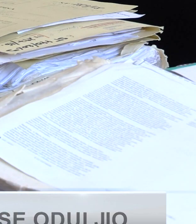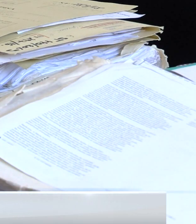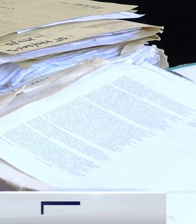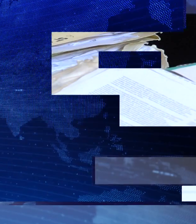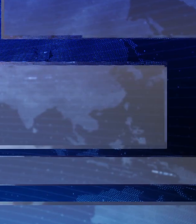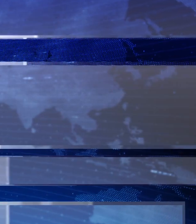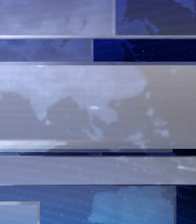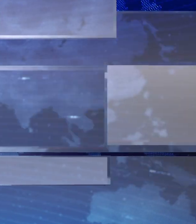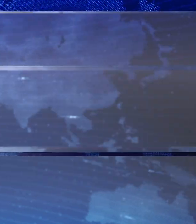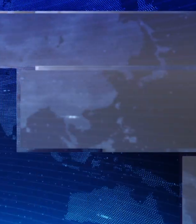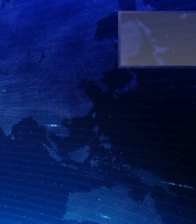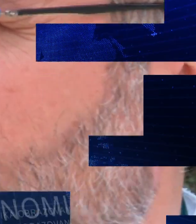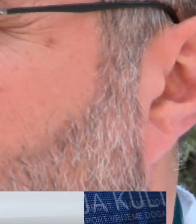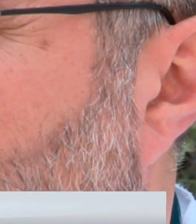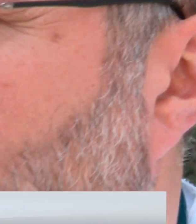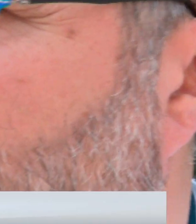odbijene.